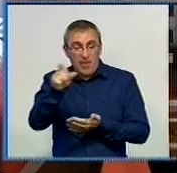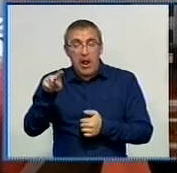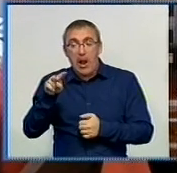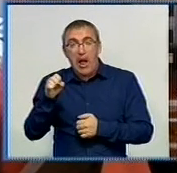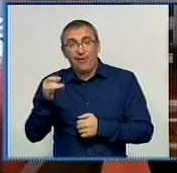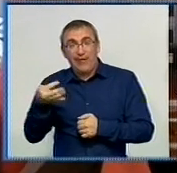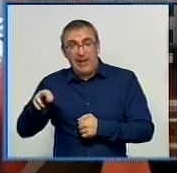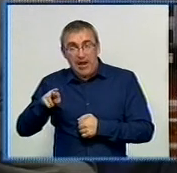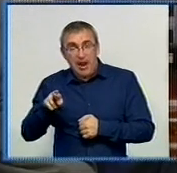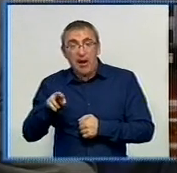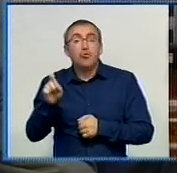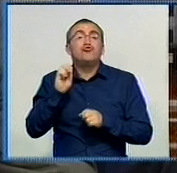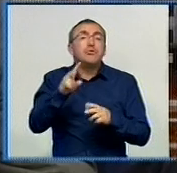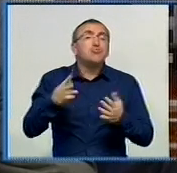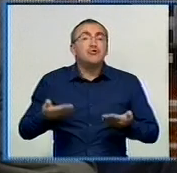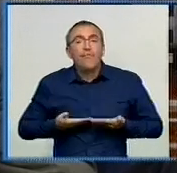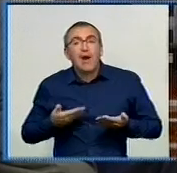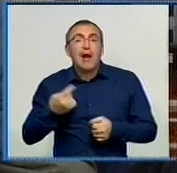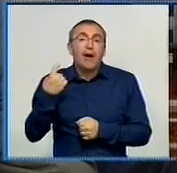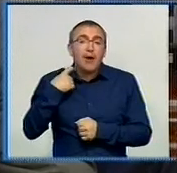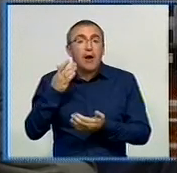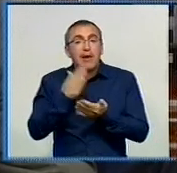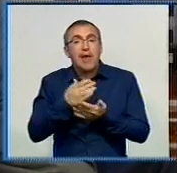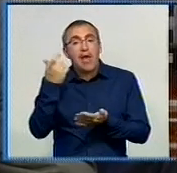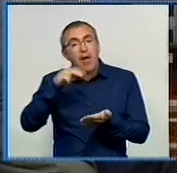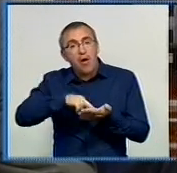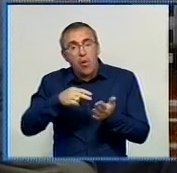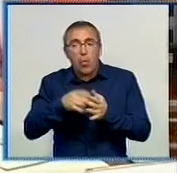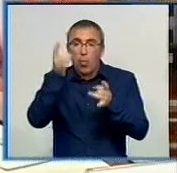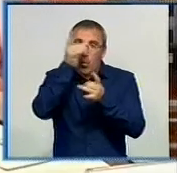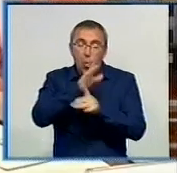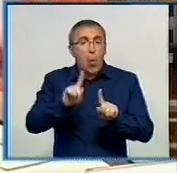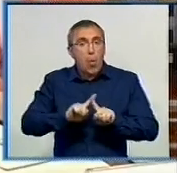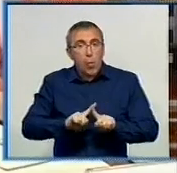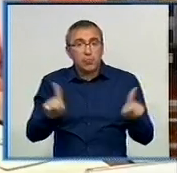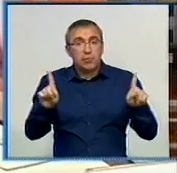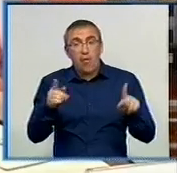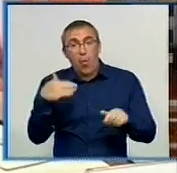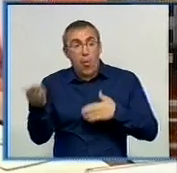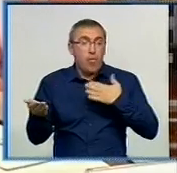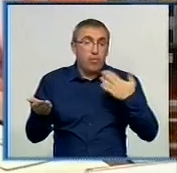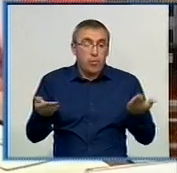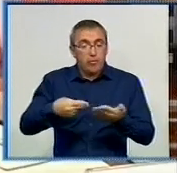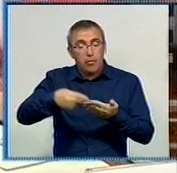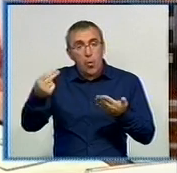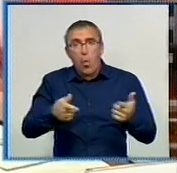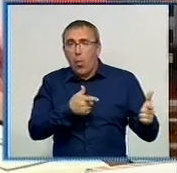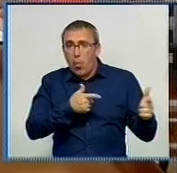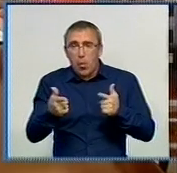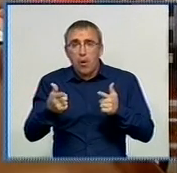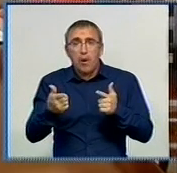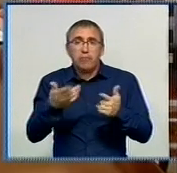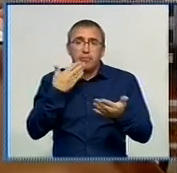делегація довідалась про те, чим живе Кіровоградщина, її економічні і культурні особливості. Обидві сторони задекларували готовність до